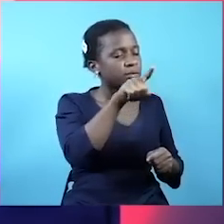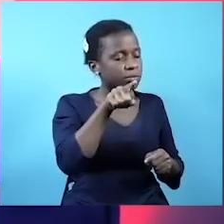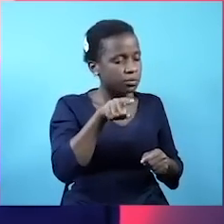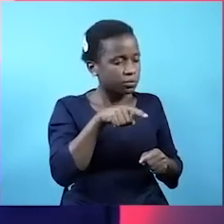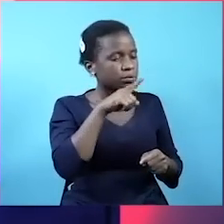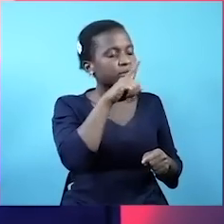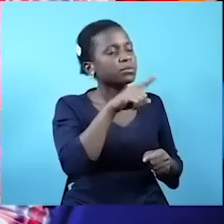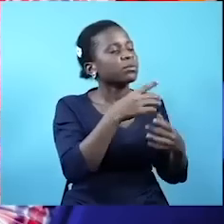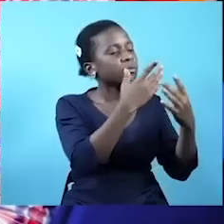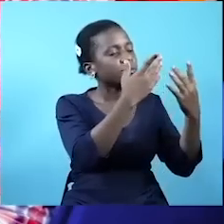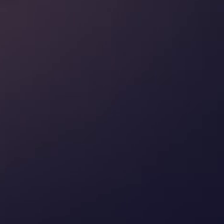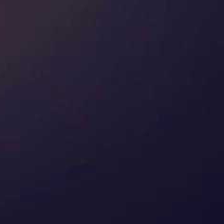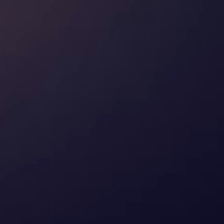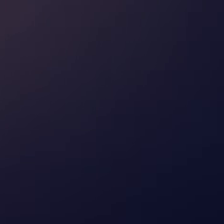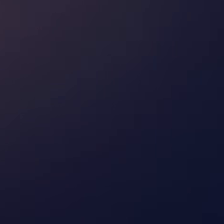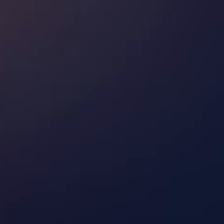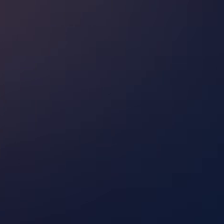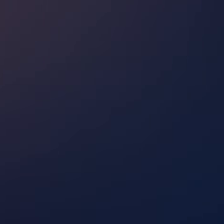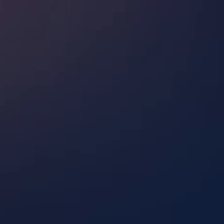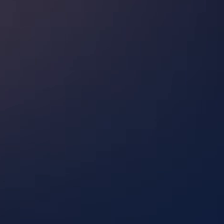Tutakuwa wengi mle mbungeni kuniko sisi. Exclusive.